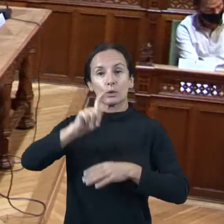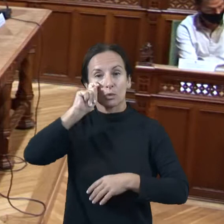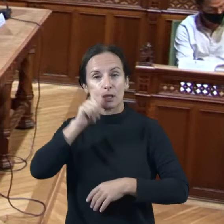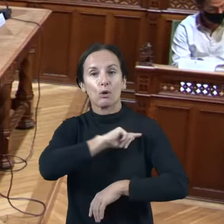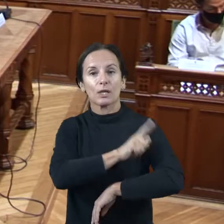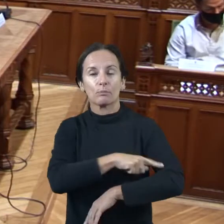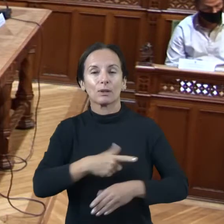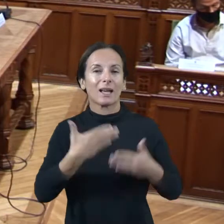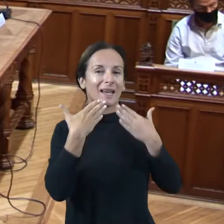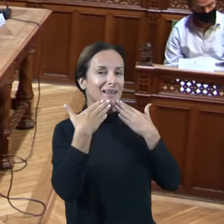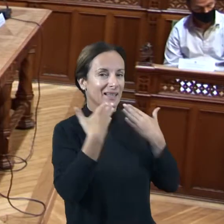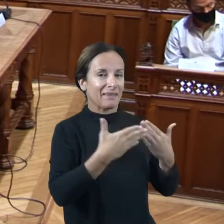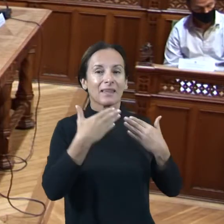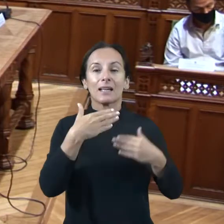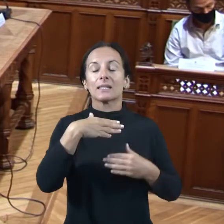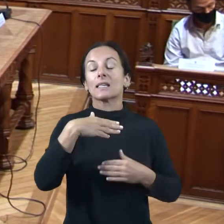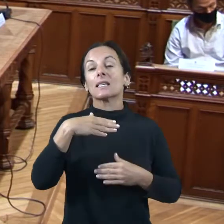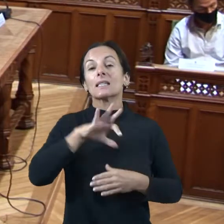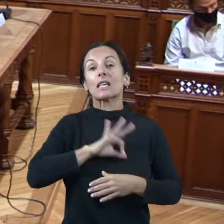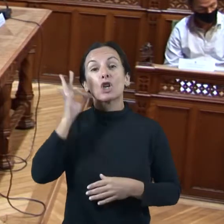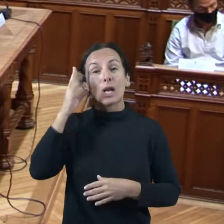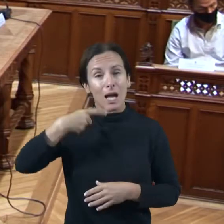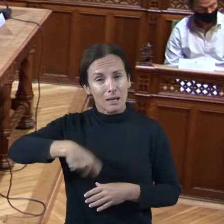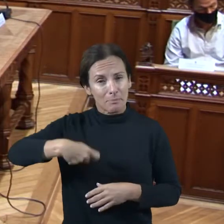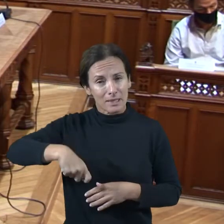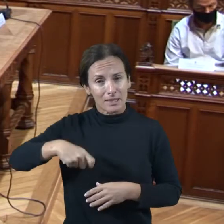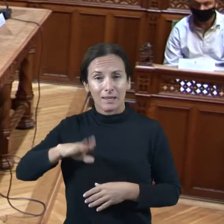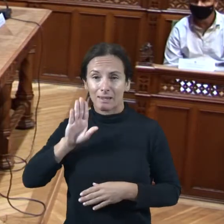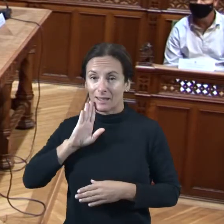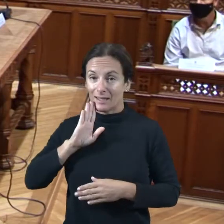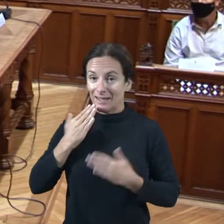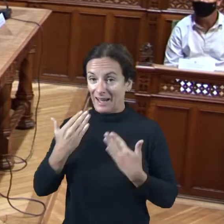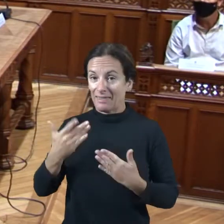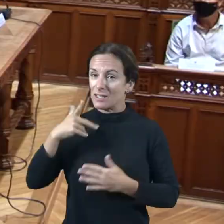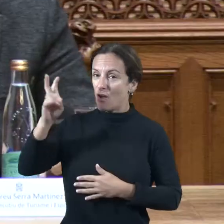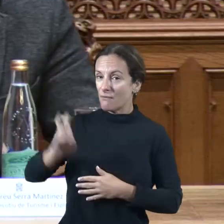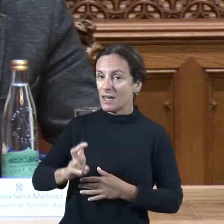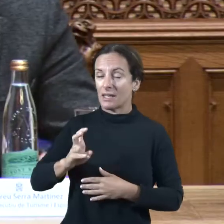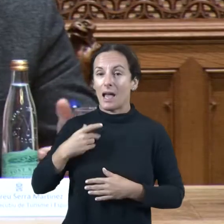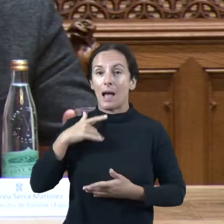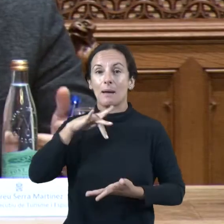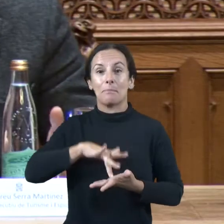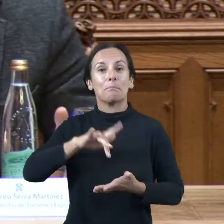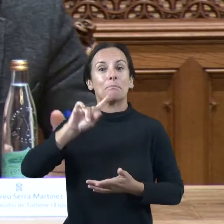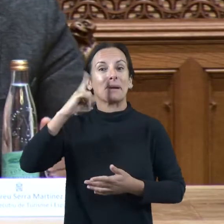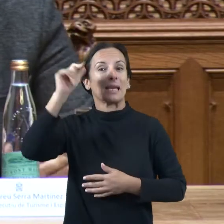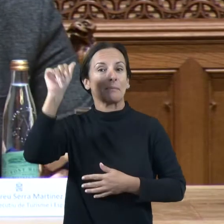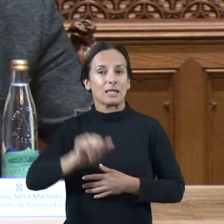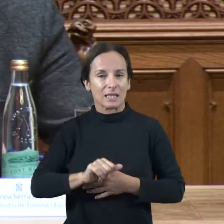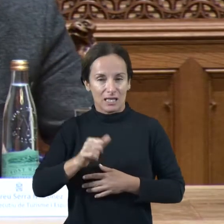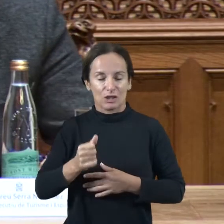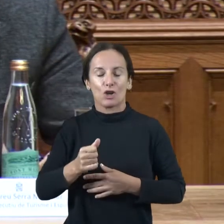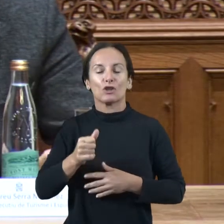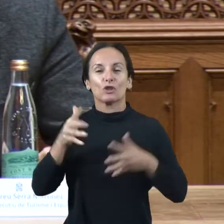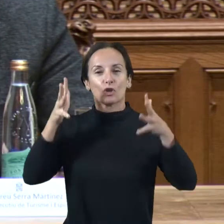presidenta, per voler-se aquí en aquesta primera sessió constitutiva d'aquest Consell Esportiu de Mallorca. Passant, si vós